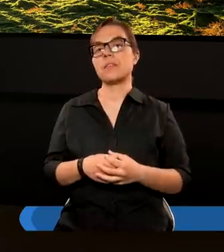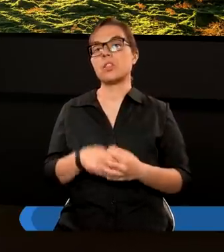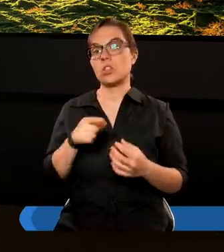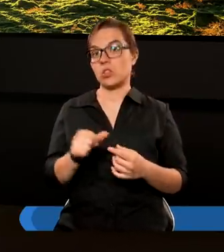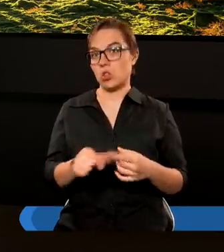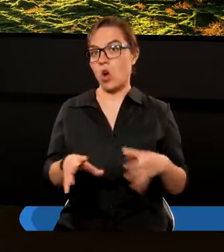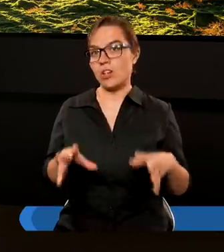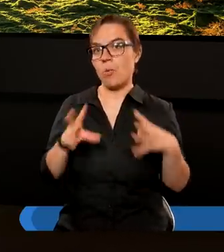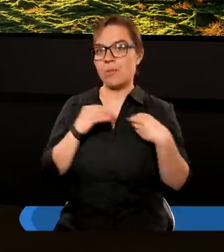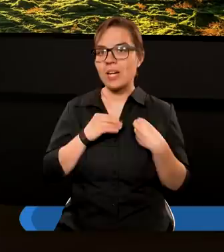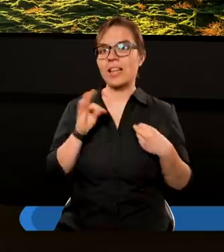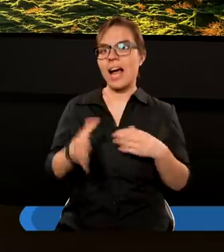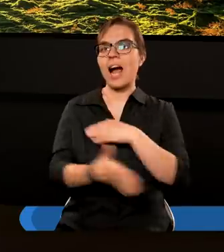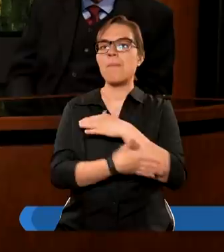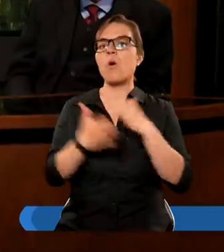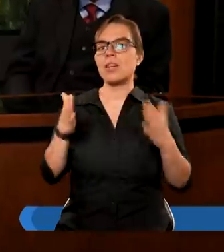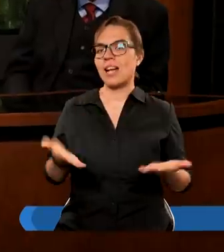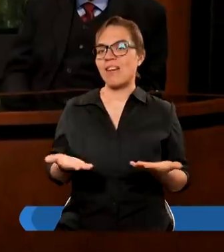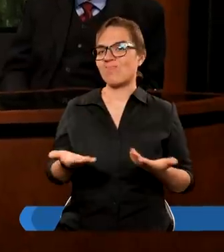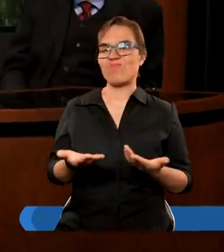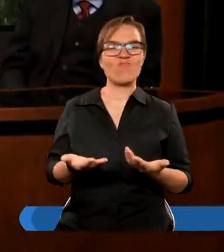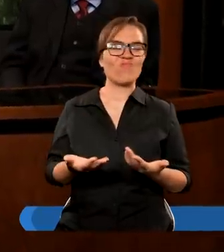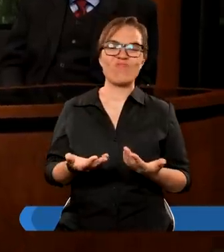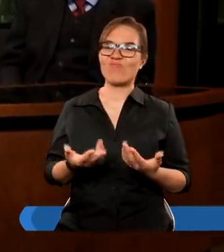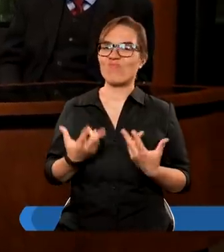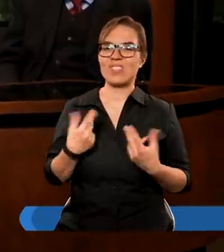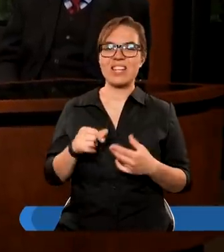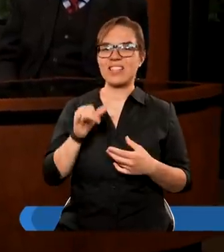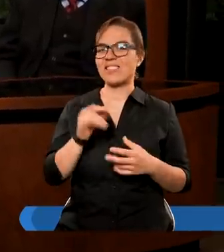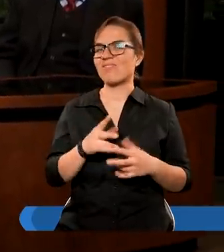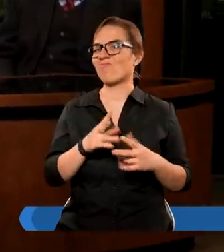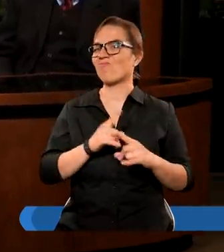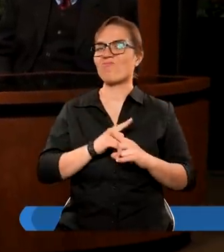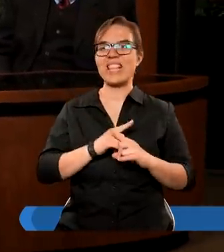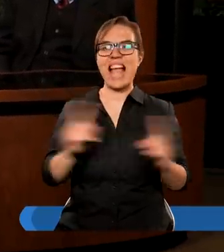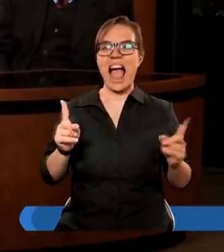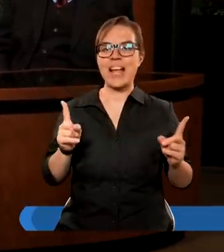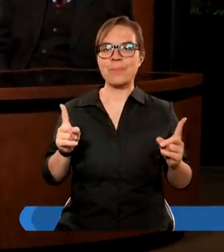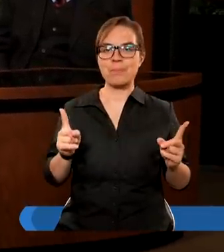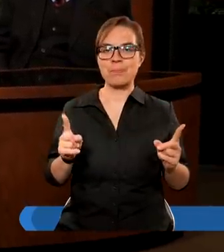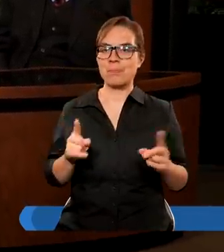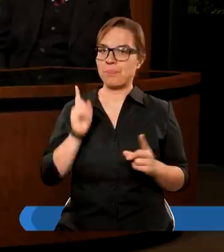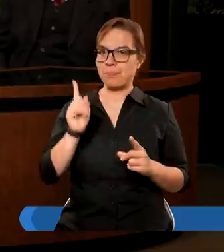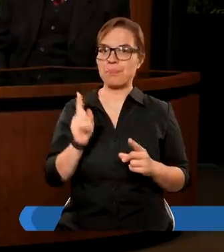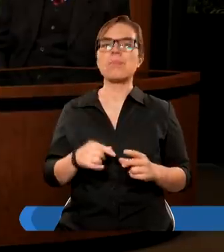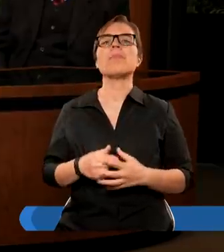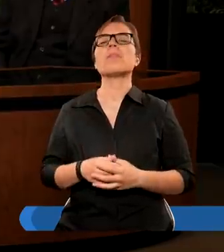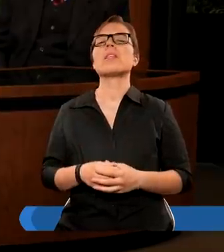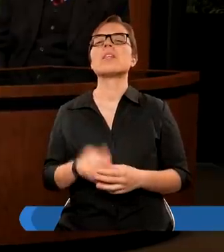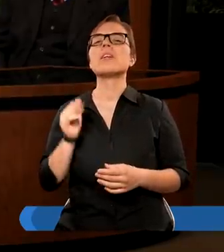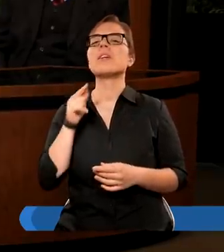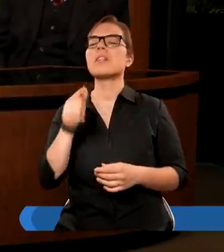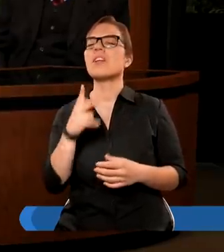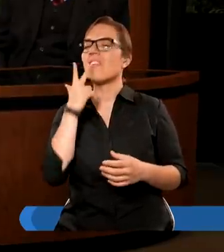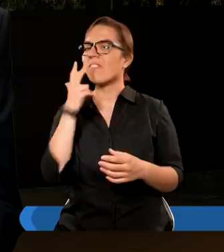Czy to jest do przyjęcia taka postawa? No niestety zdecydowanie nie. Bóg w którymś miejscu pisze,